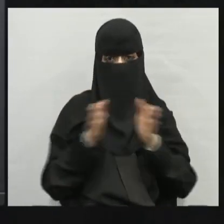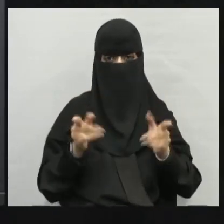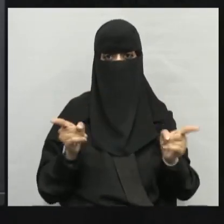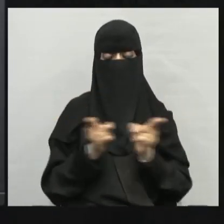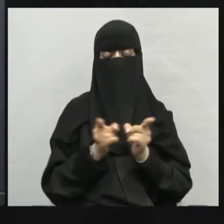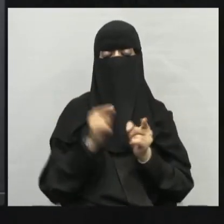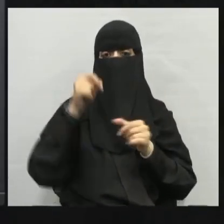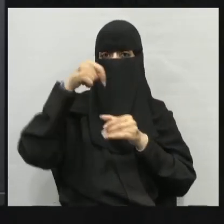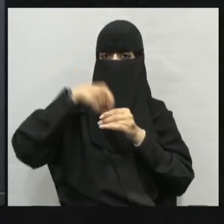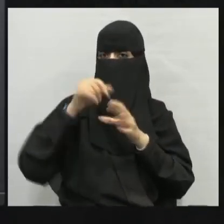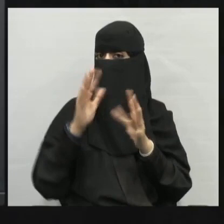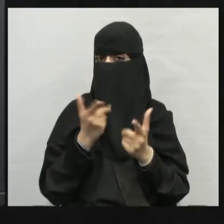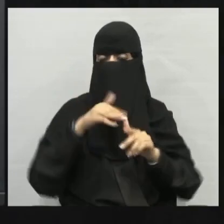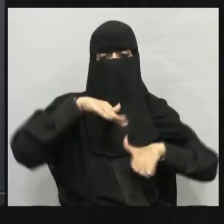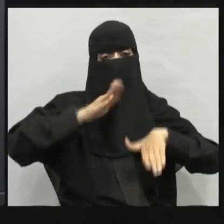في البحار